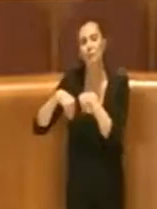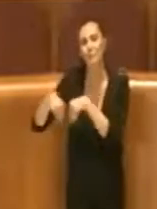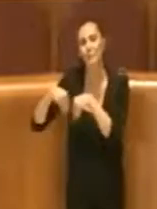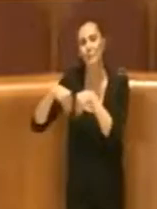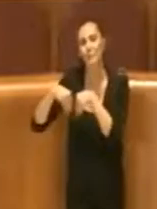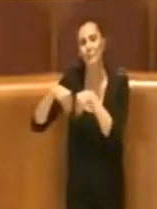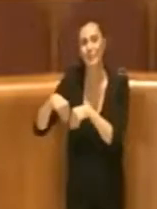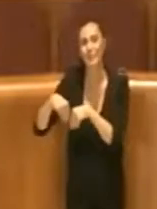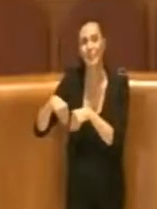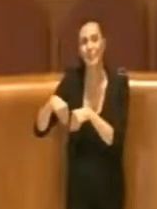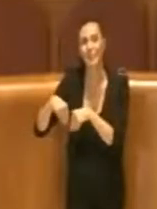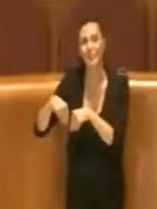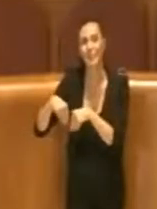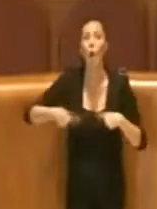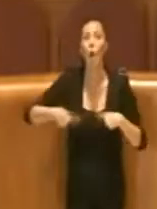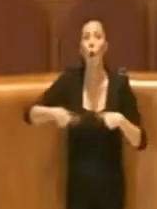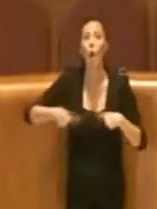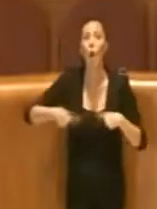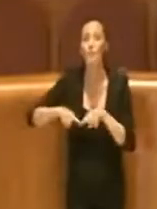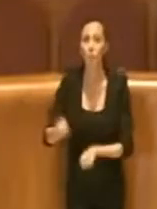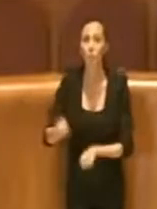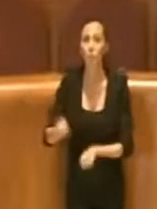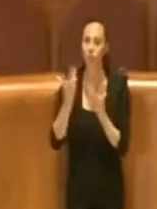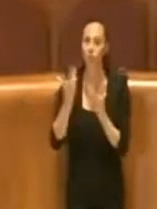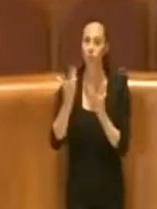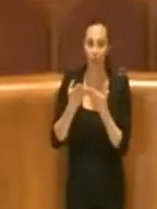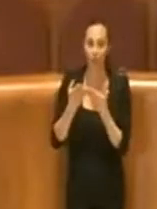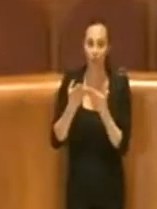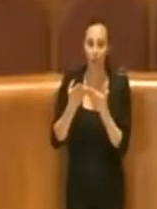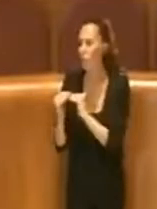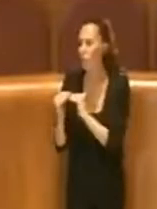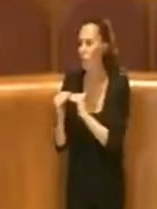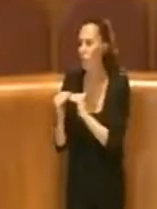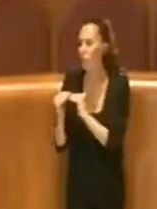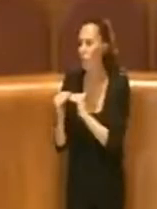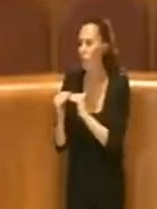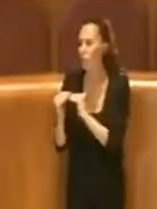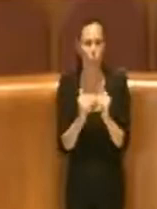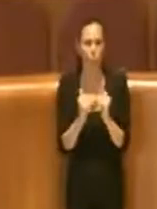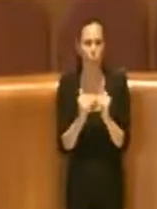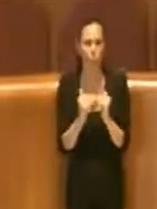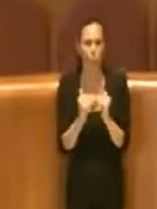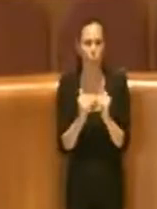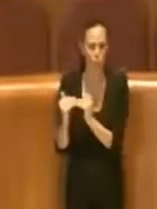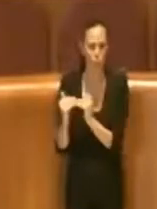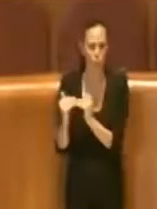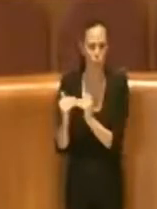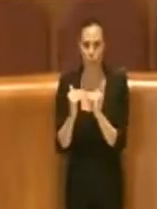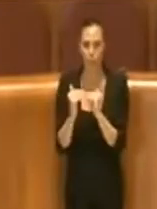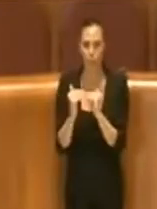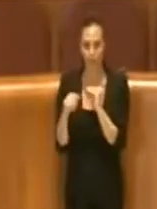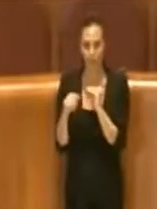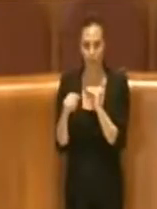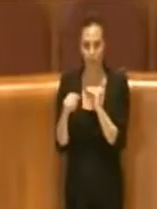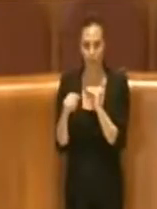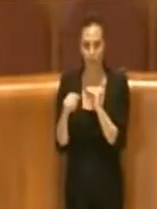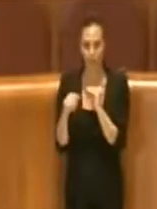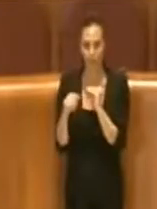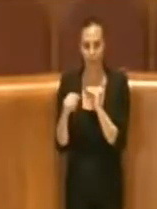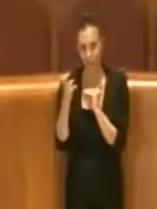'espressione di parere della Commissione è stata favorevole all'unanimità e questo per quanto riguarda